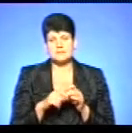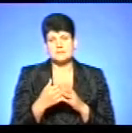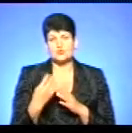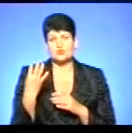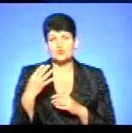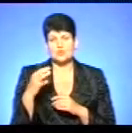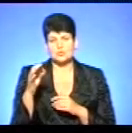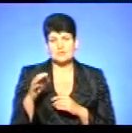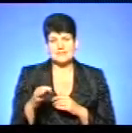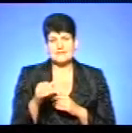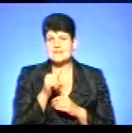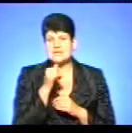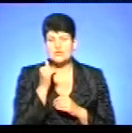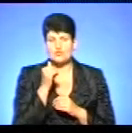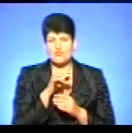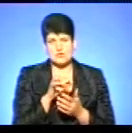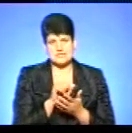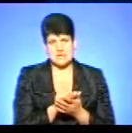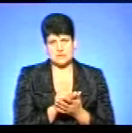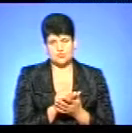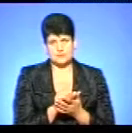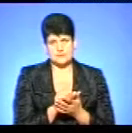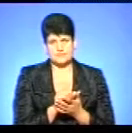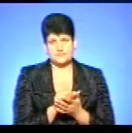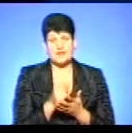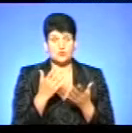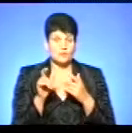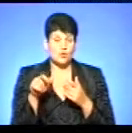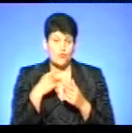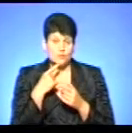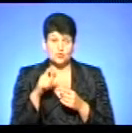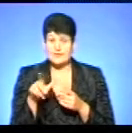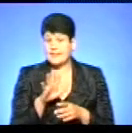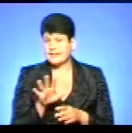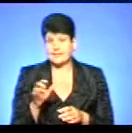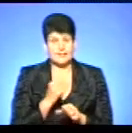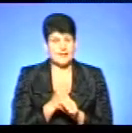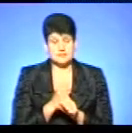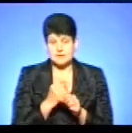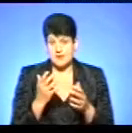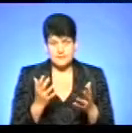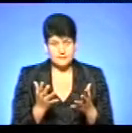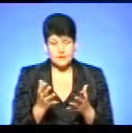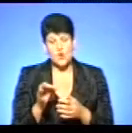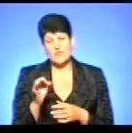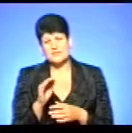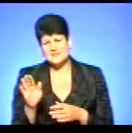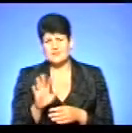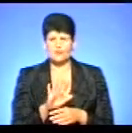% тіньової зайнятості. Тобто, якщо ми говоримо, що людина не зайнята, чи офіційно, чи неофіційно,